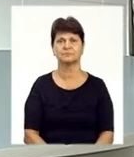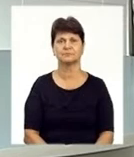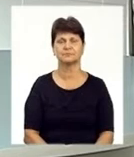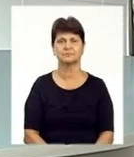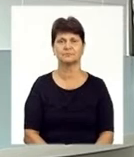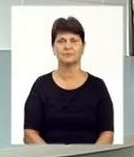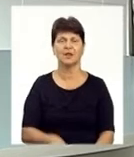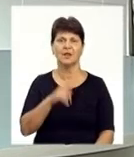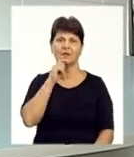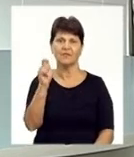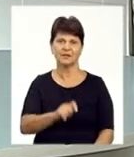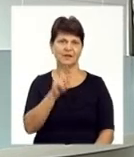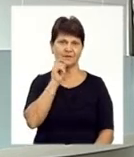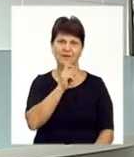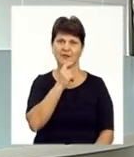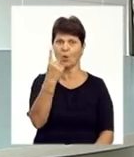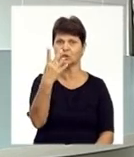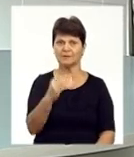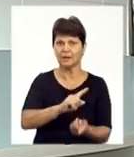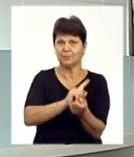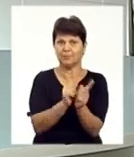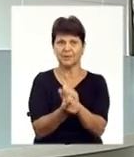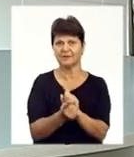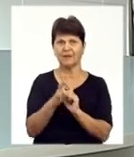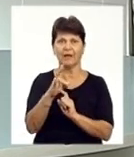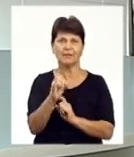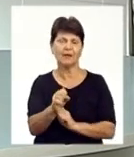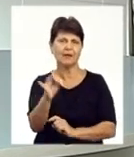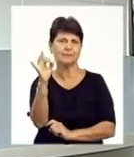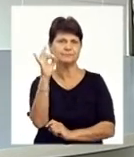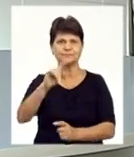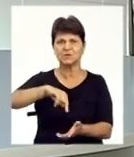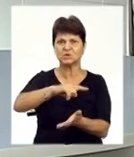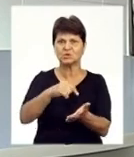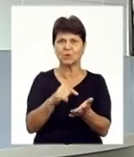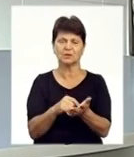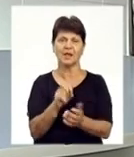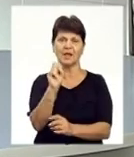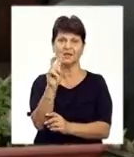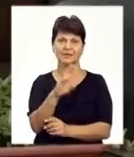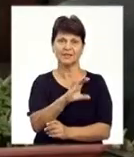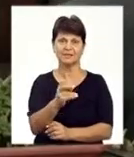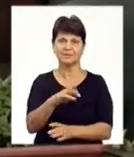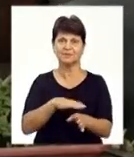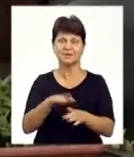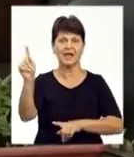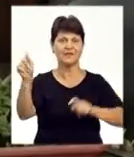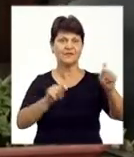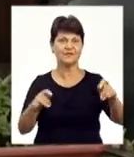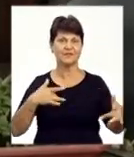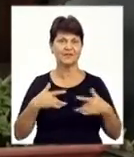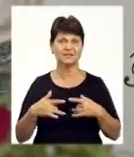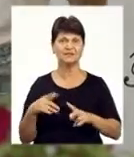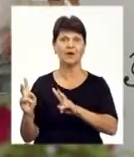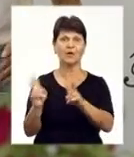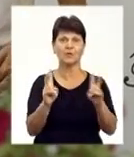У неділю Вінниця на один день перетворилась на Істаграм-столицю. 12 серпня відбувся фестиваль для усіх, хто